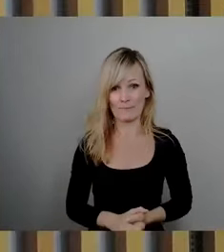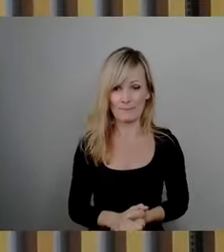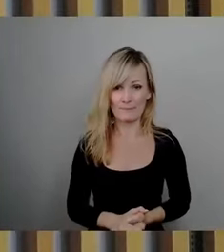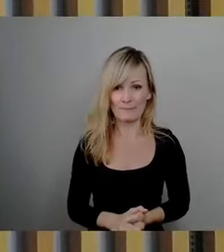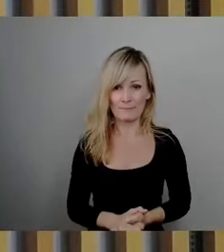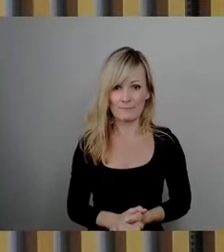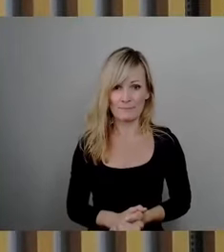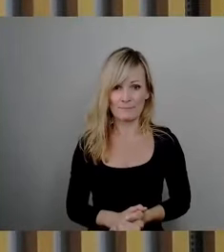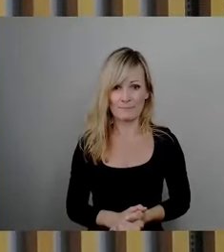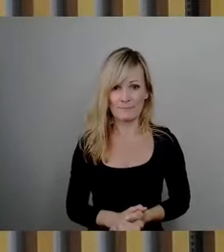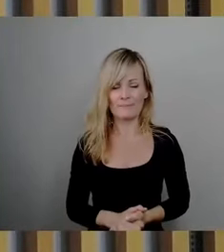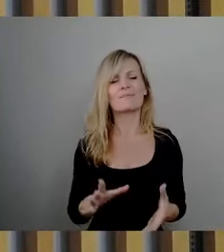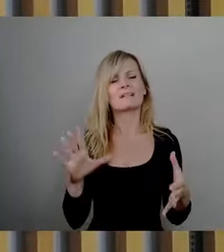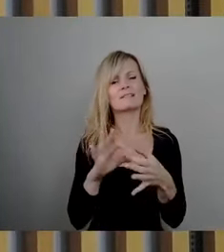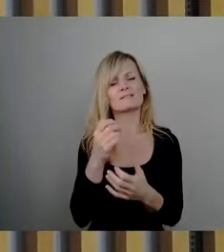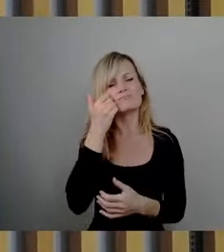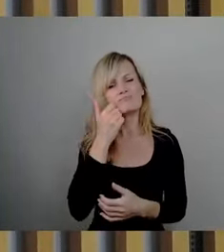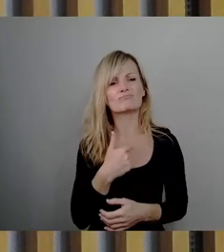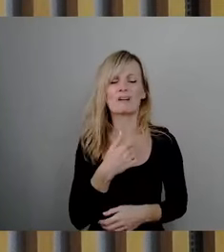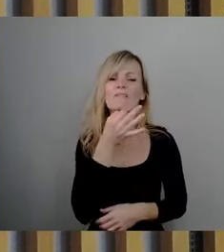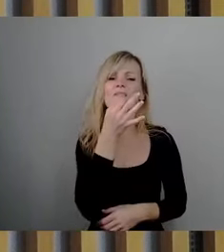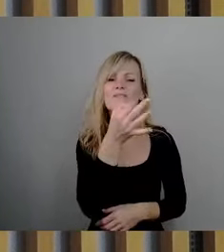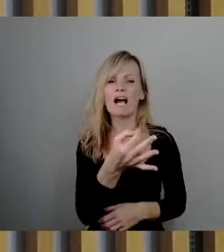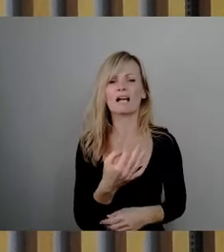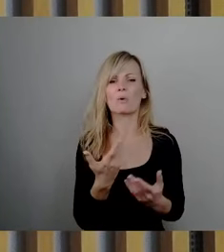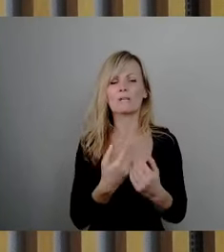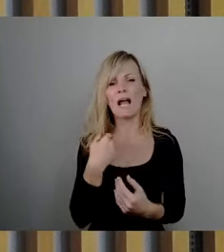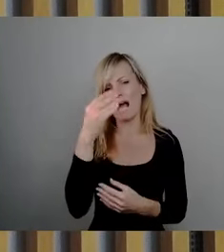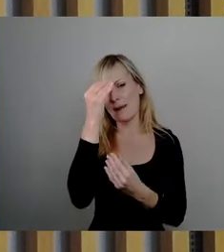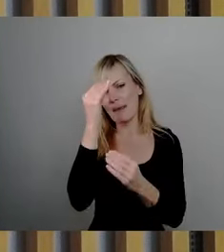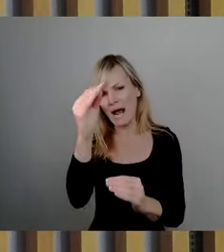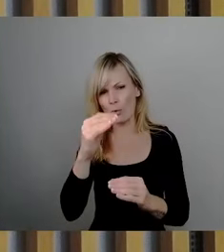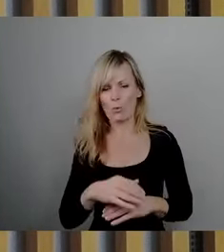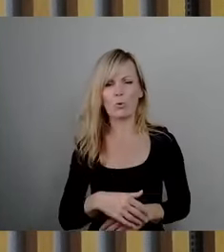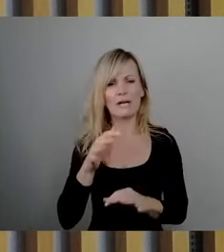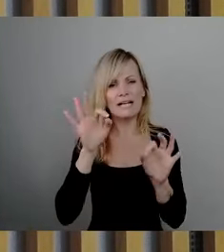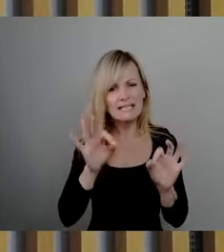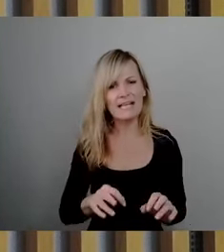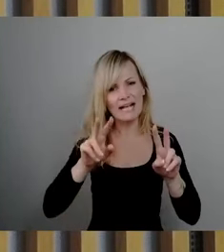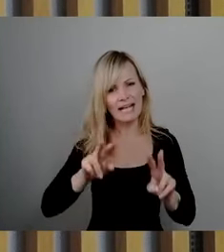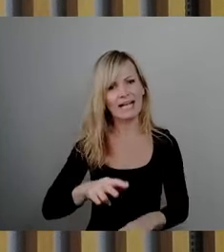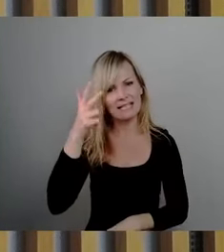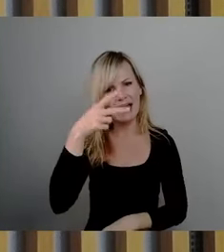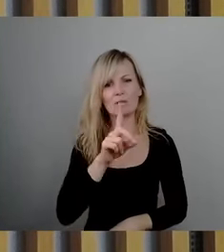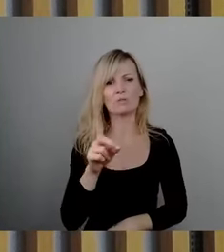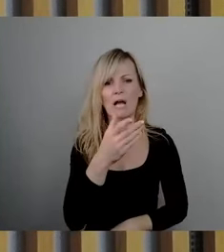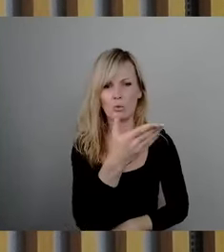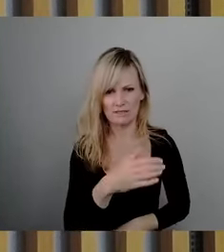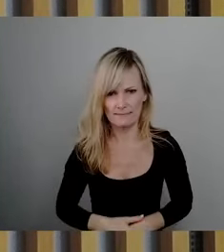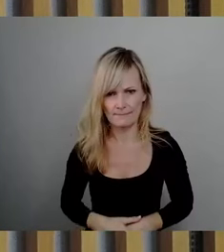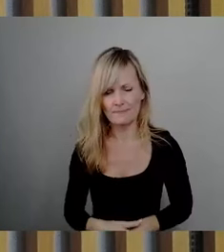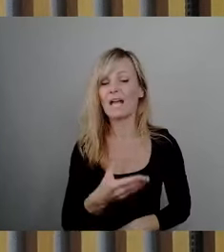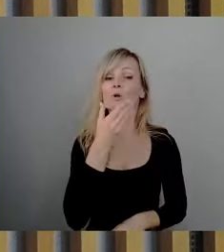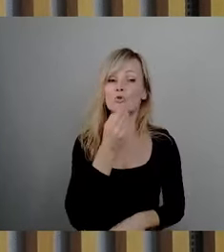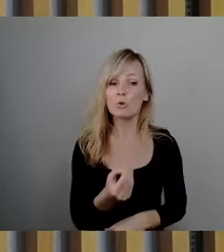Gestatten Sie bitte eine Nachfrage oder zunächst eine Anmerkung. Sehr geehrter Herr Dunhauser, das ist ja schön, dass wir an dieser Stelle dasselbe Ziel